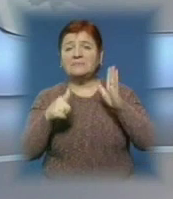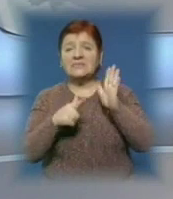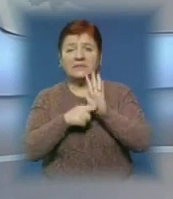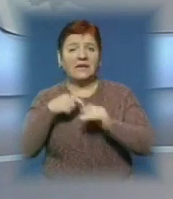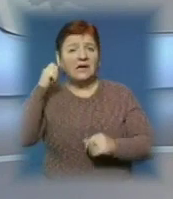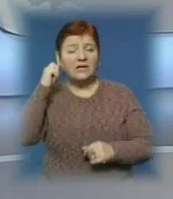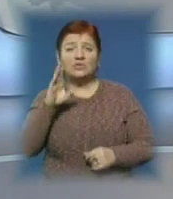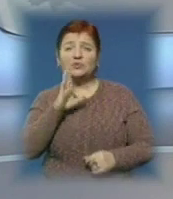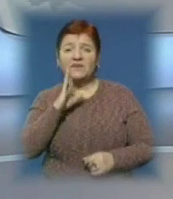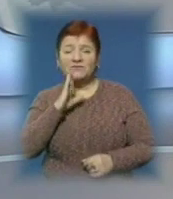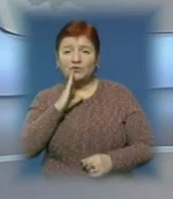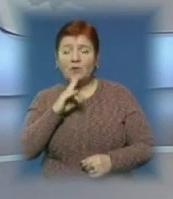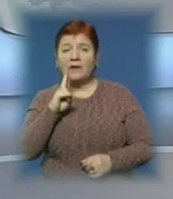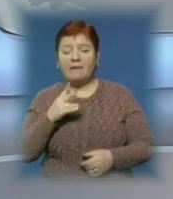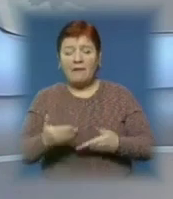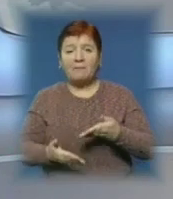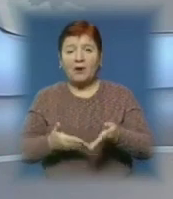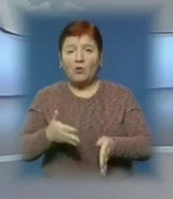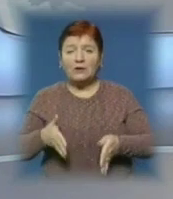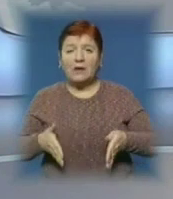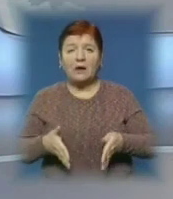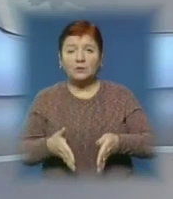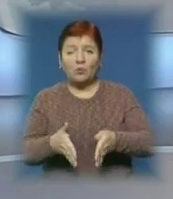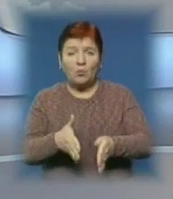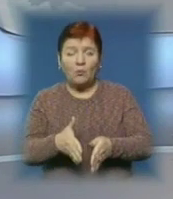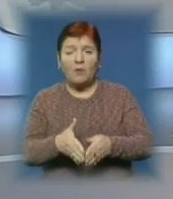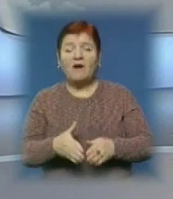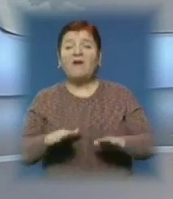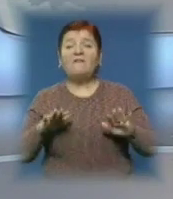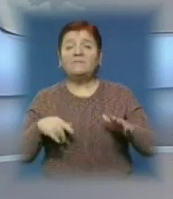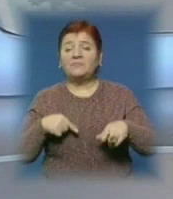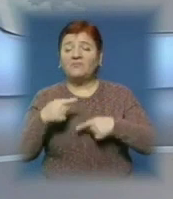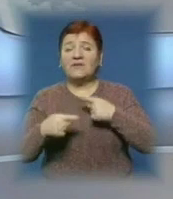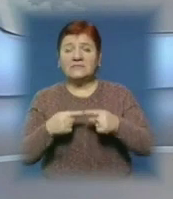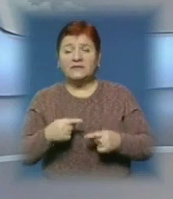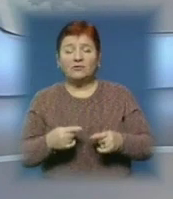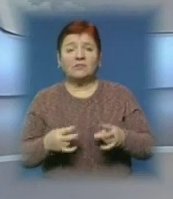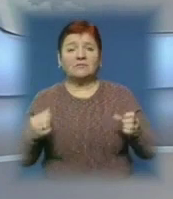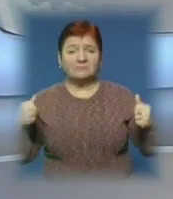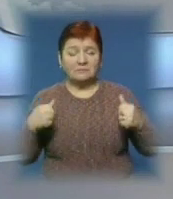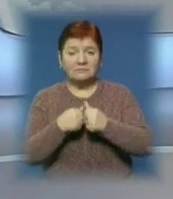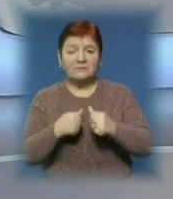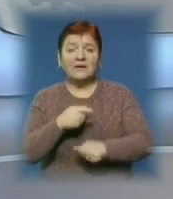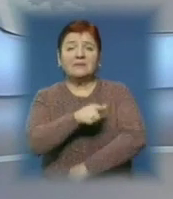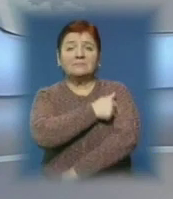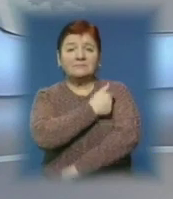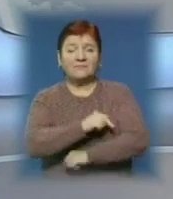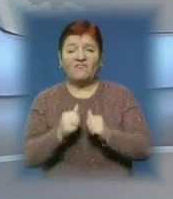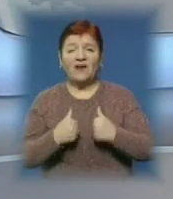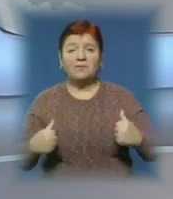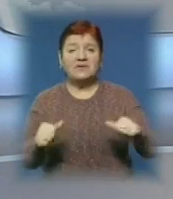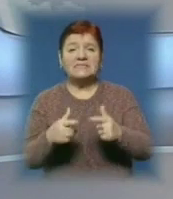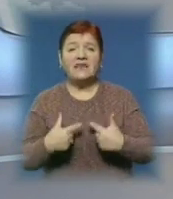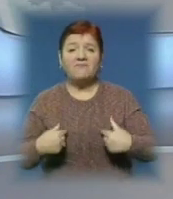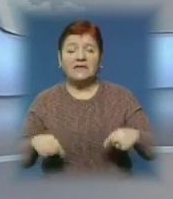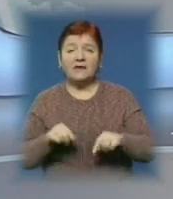мешканку села, яка переходила дорогу. Внаслідок ДТП дівчина отримала політравми, її госпіталізували в реанімаційне відділення